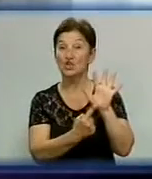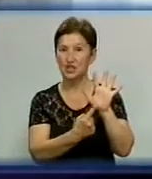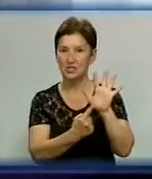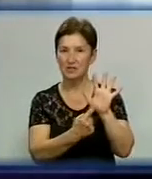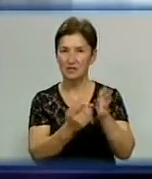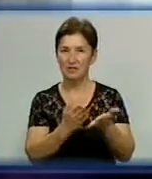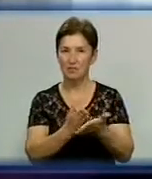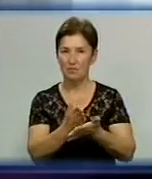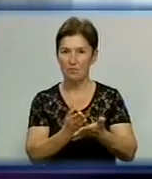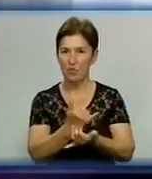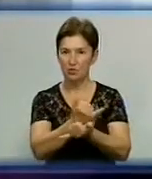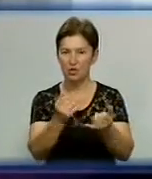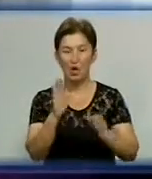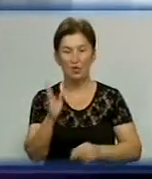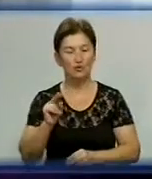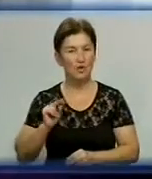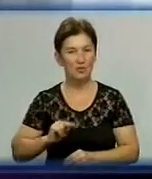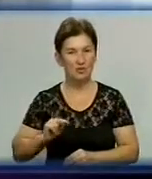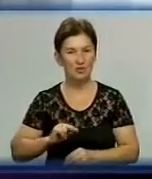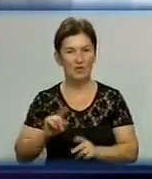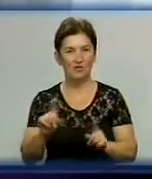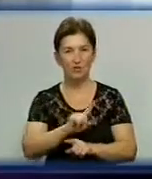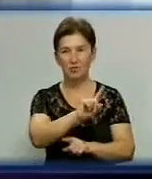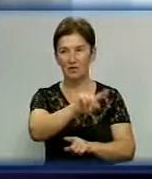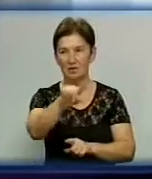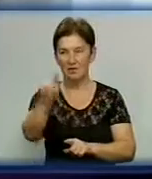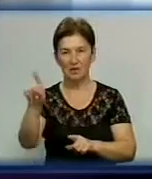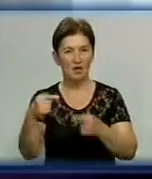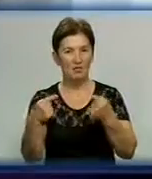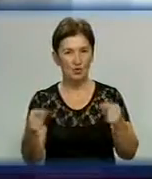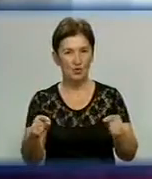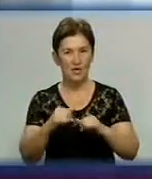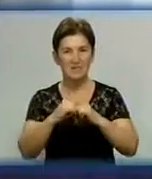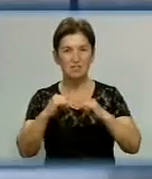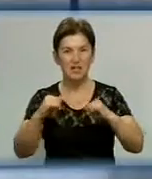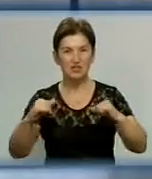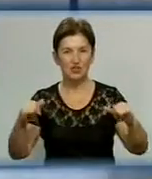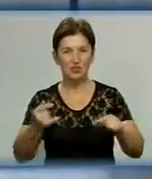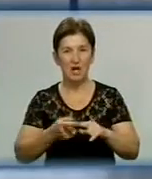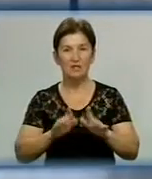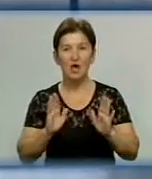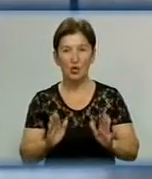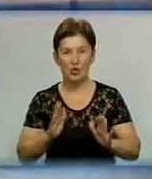працювати з іншими відділями, щоб збільшити їх кількість. Я думаю, це буде тільки на радість нашим жителям.